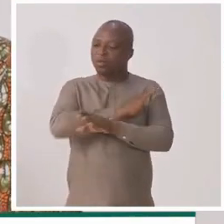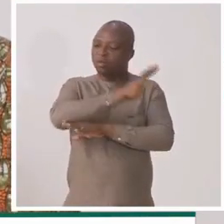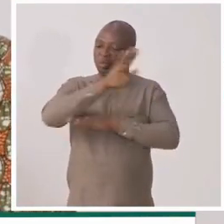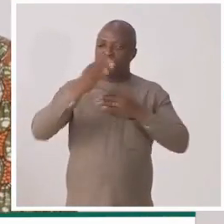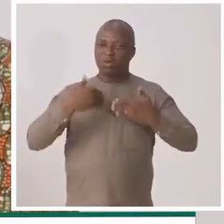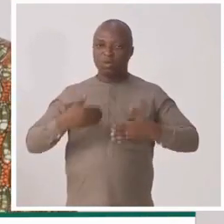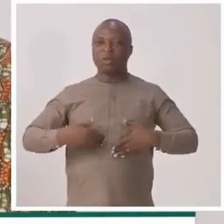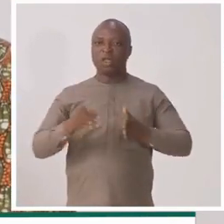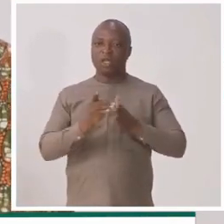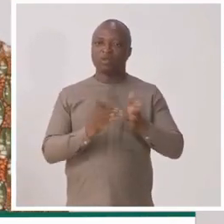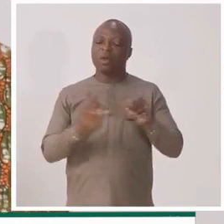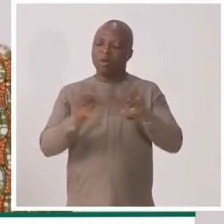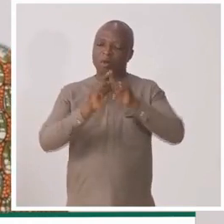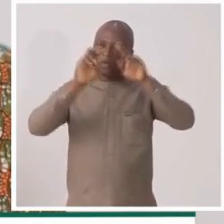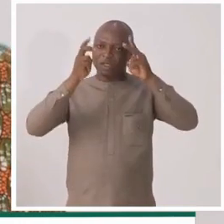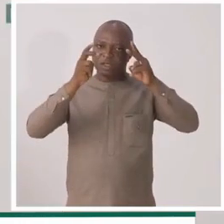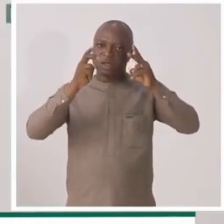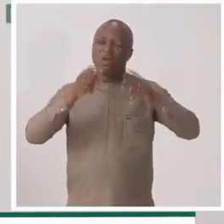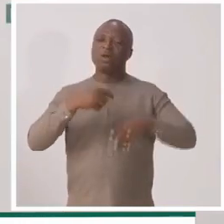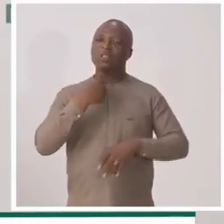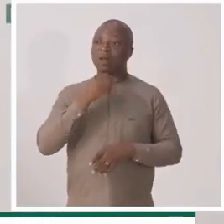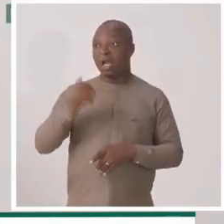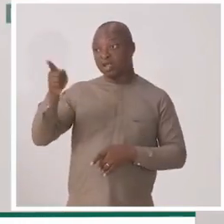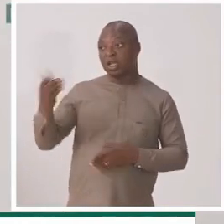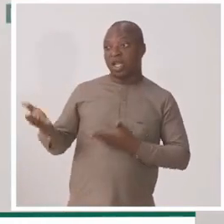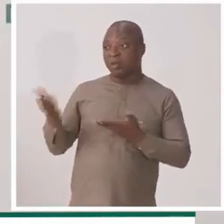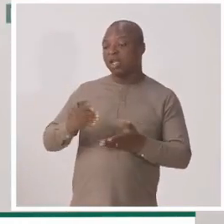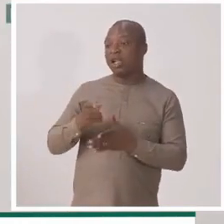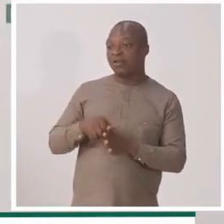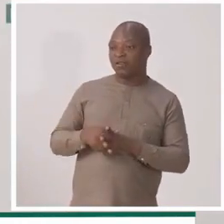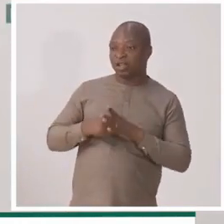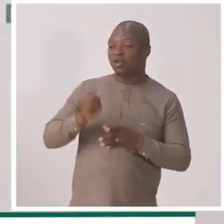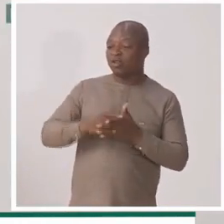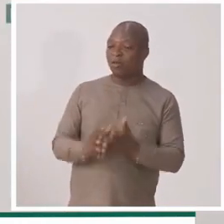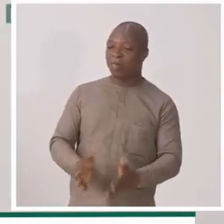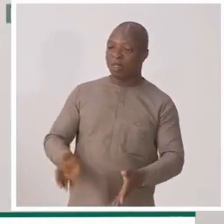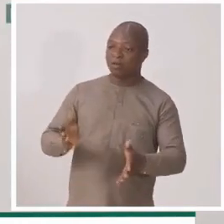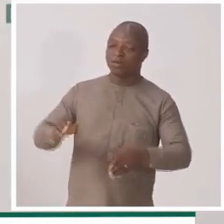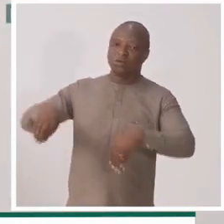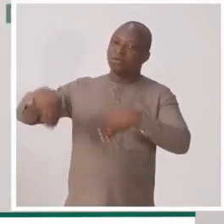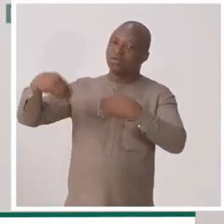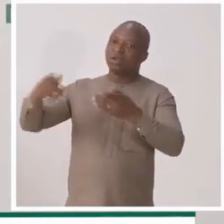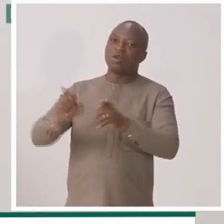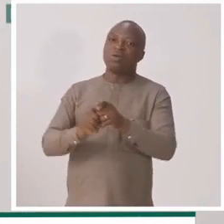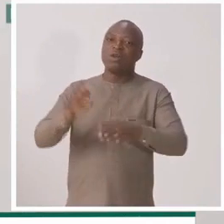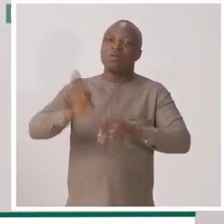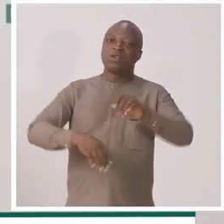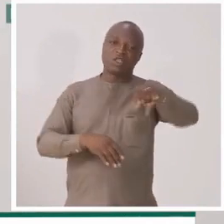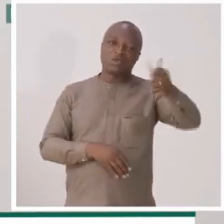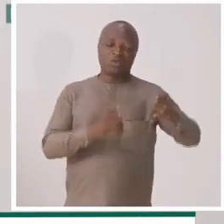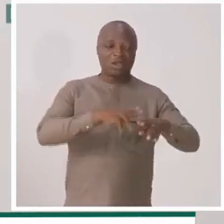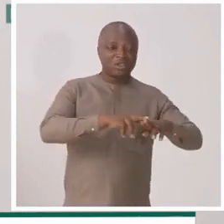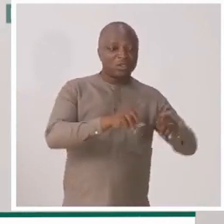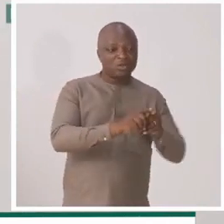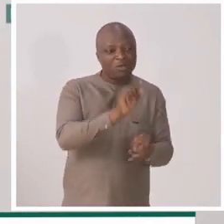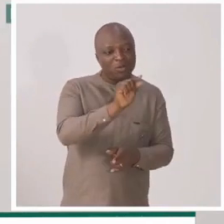tout le monde y a droit au même titre. On ne dira plus, ah, c'est toi qui as apporté la viande, donc il te faut trois ou quatre morceaux. Toi, comme tu n'as apporté que